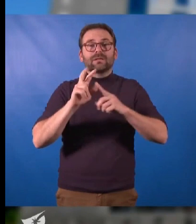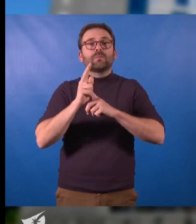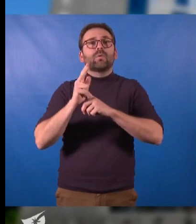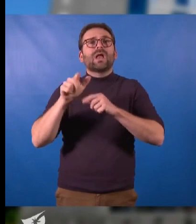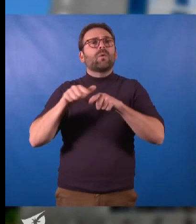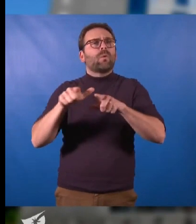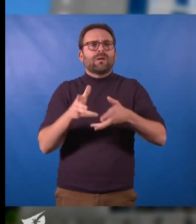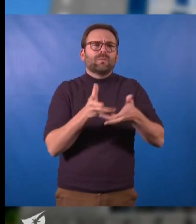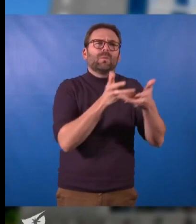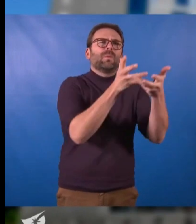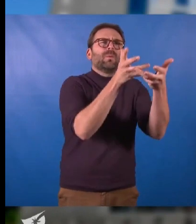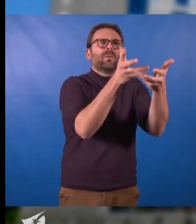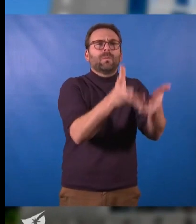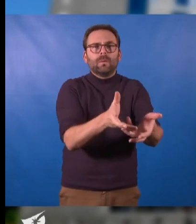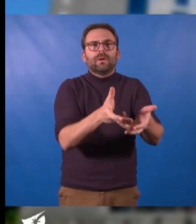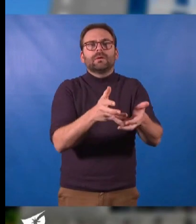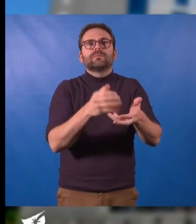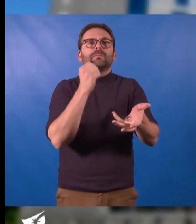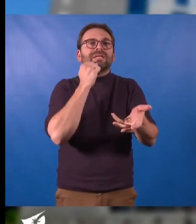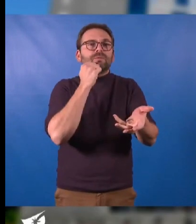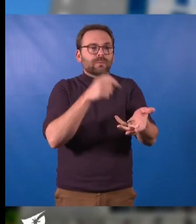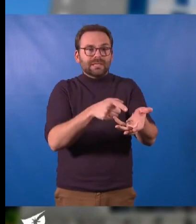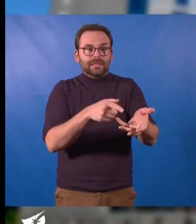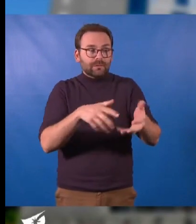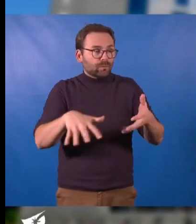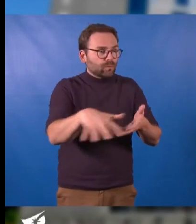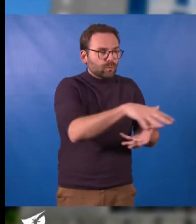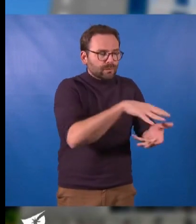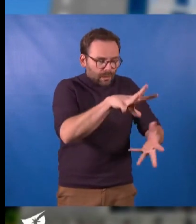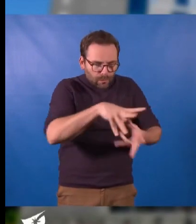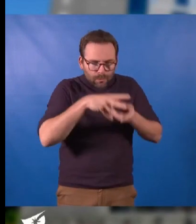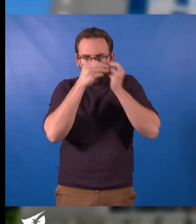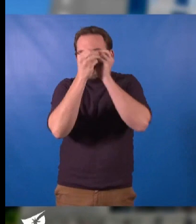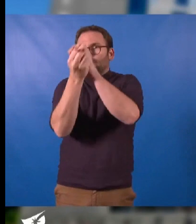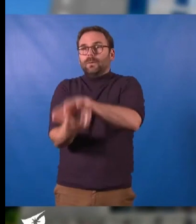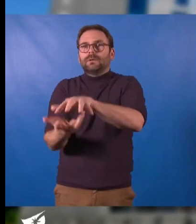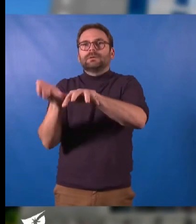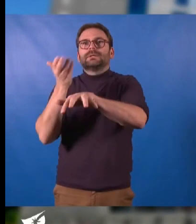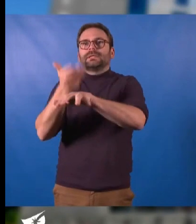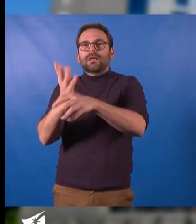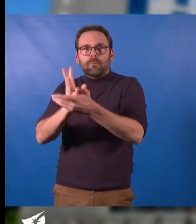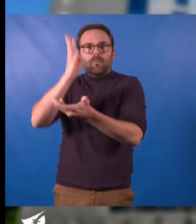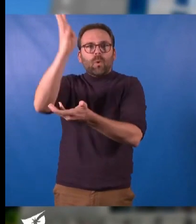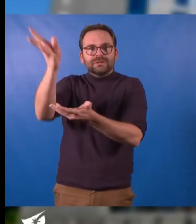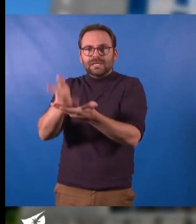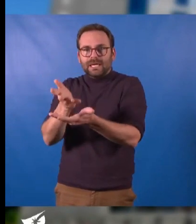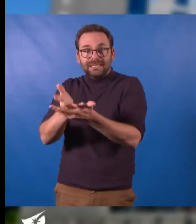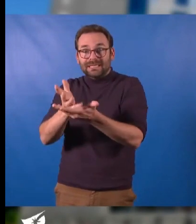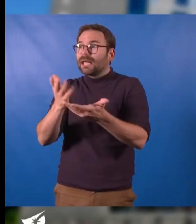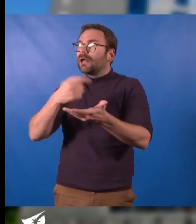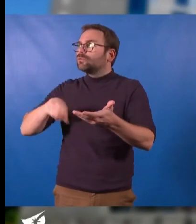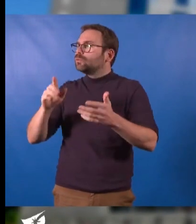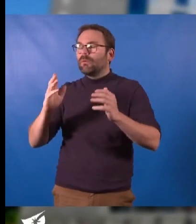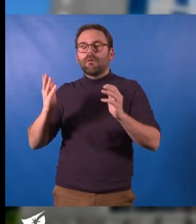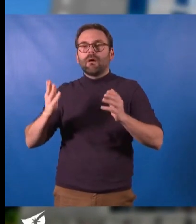Loire jusqu'à la biscuiterie, et c'est reconvoqué tout cet imaginaire. C'est ce grand projet qui nous dépasse tous, et qui dépasse,